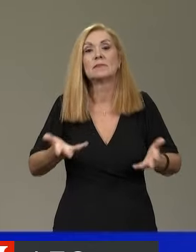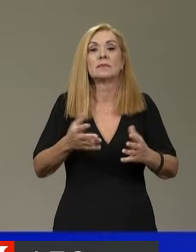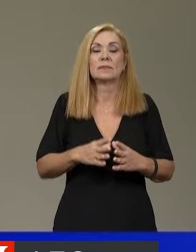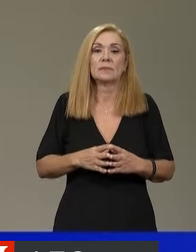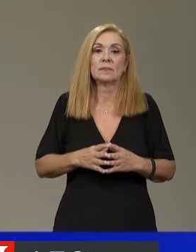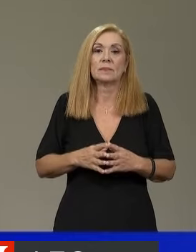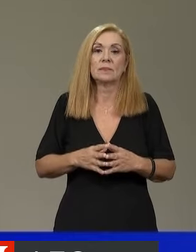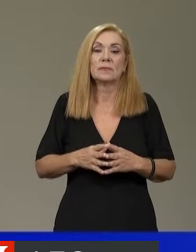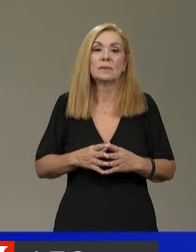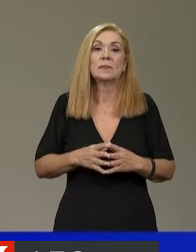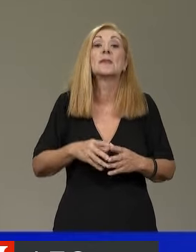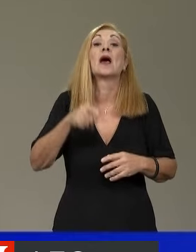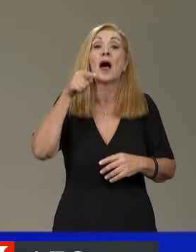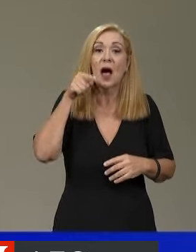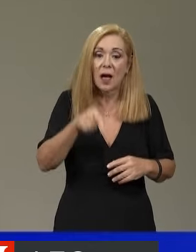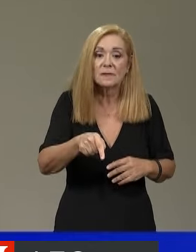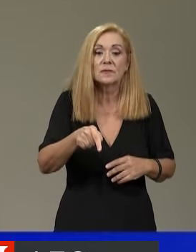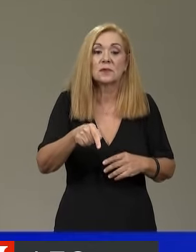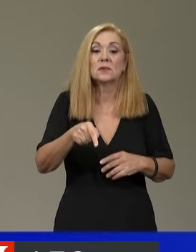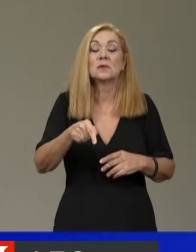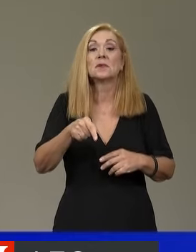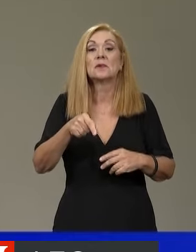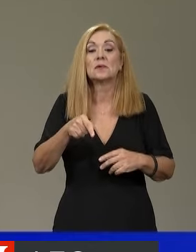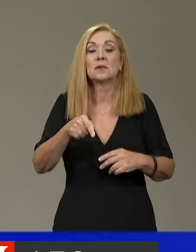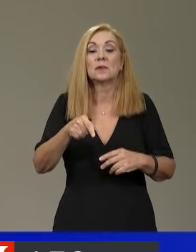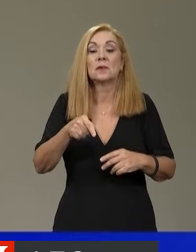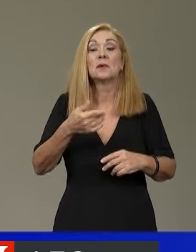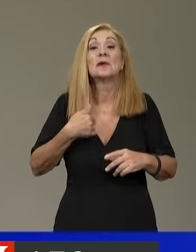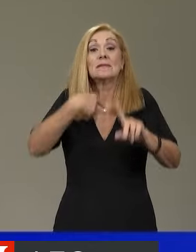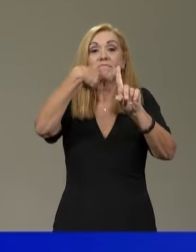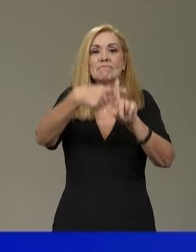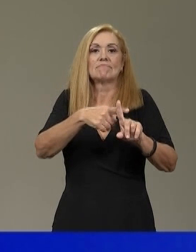αυτό είναι τελικά και το μεγάλο μας συγκριτικό πλεονέκτημα.